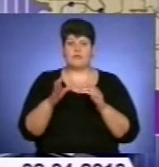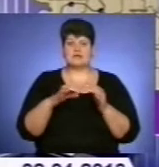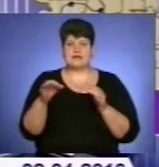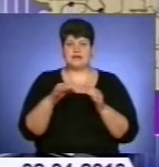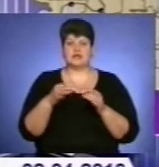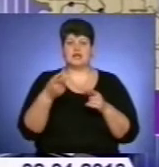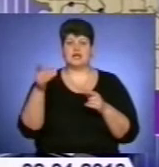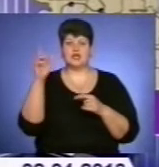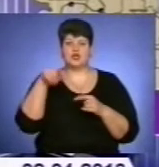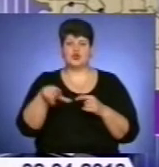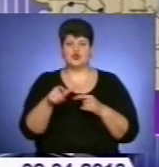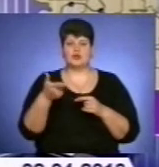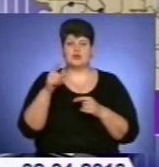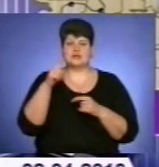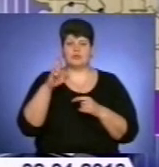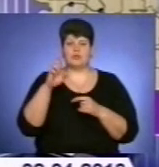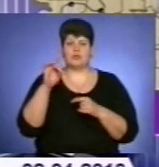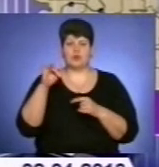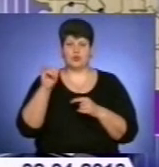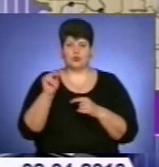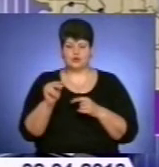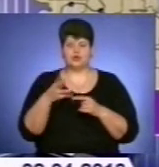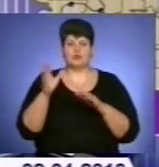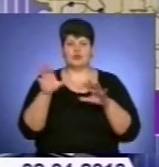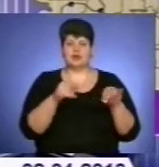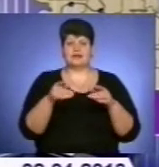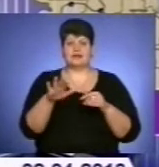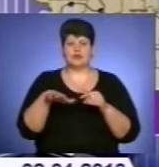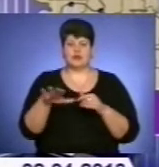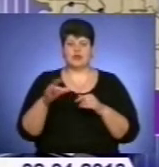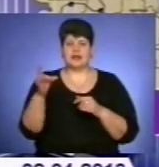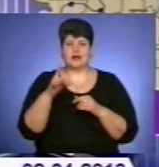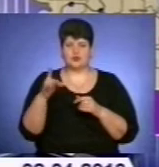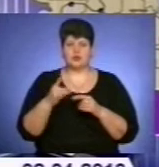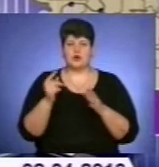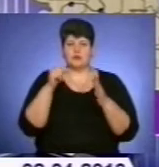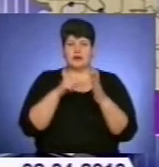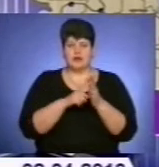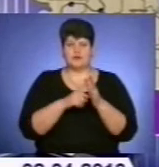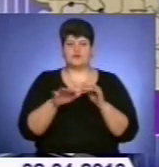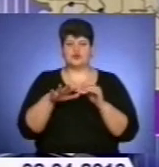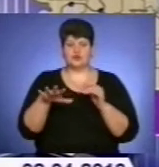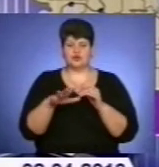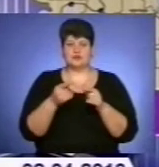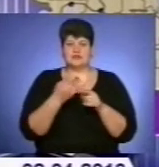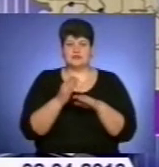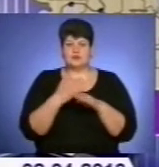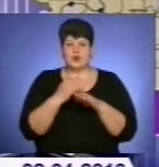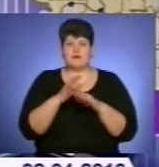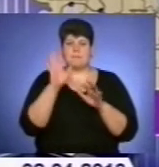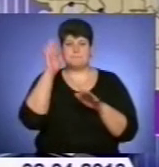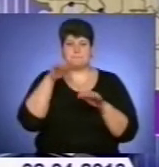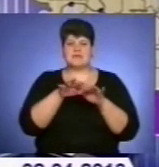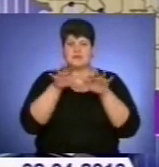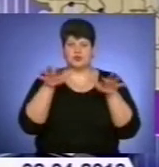річок Збруч, Тайна та Гнала, що протікає територією району, потрапляють в зону тимчасових підтоплень. Всього налічується 13 населених